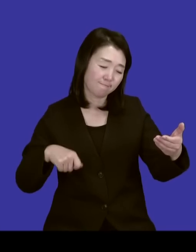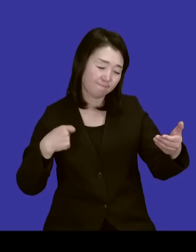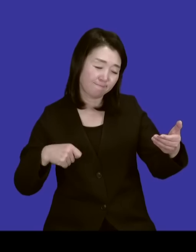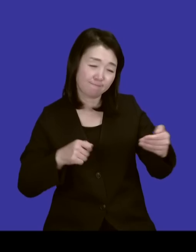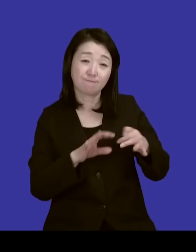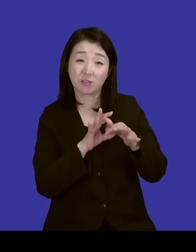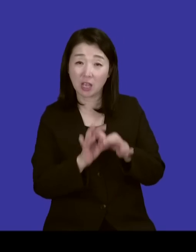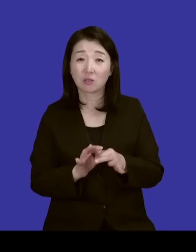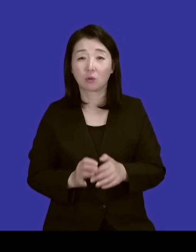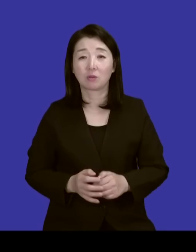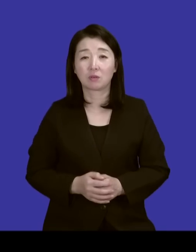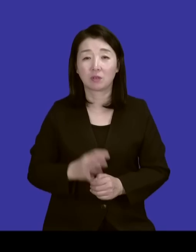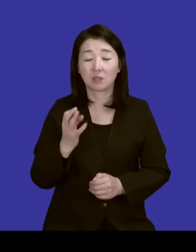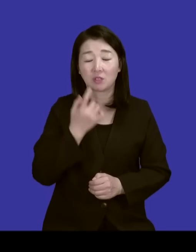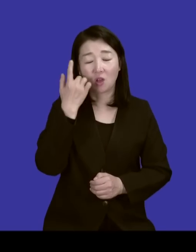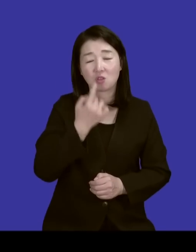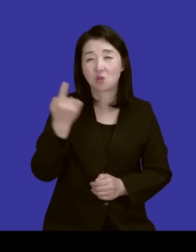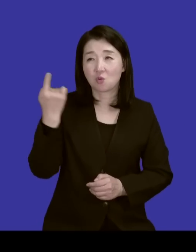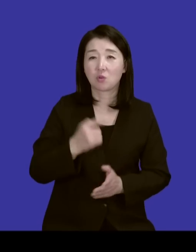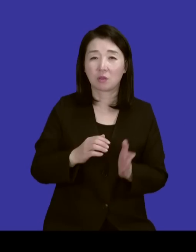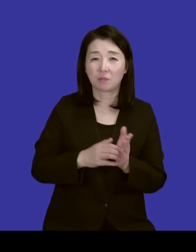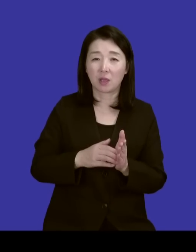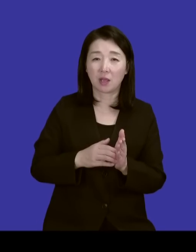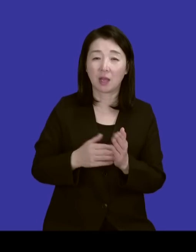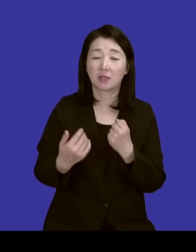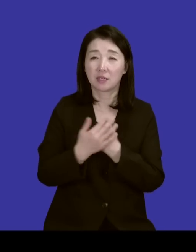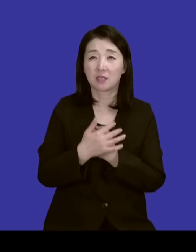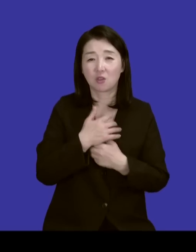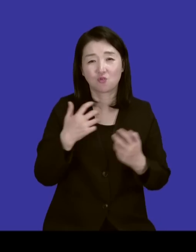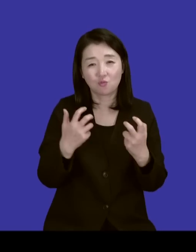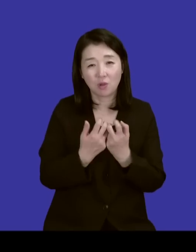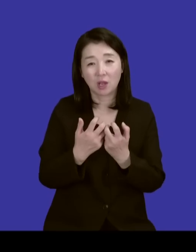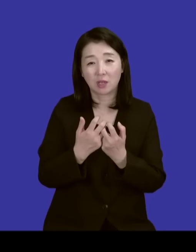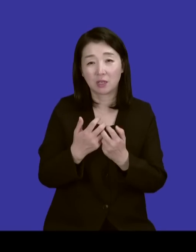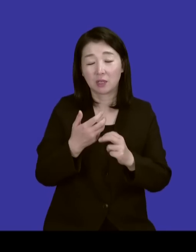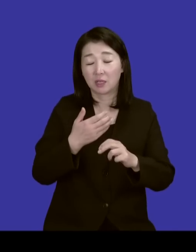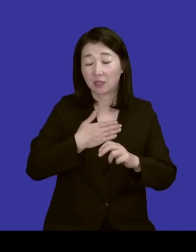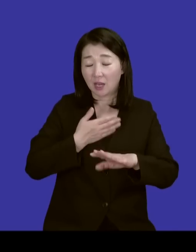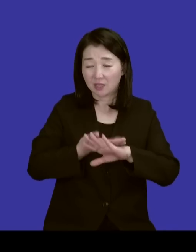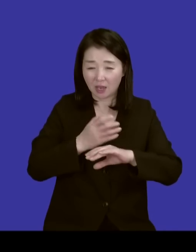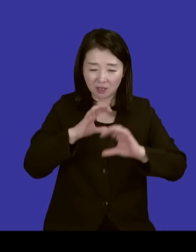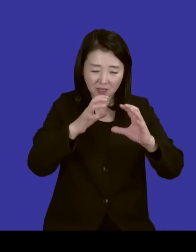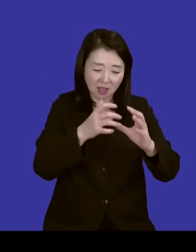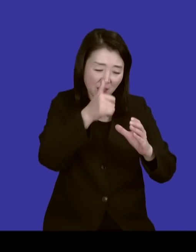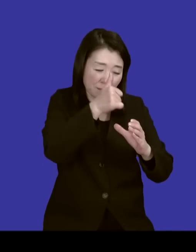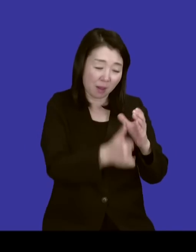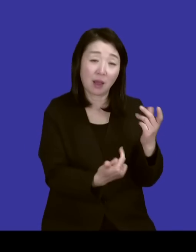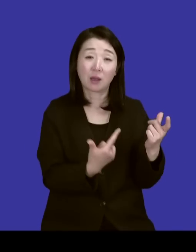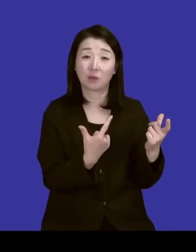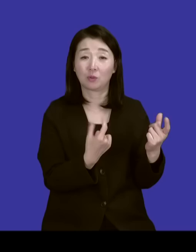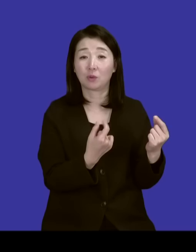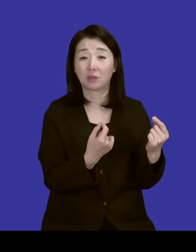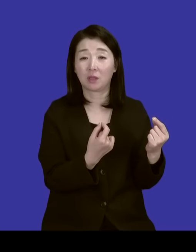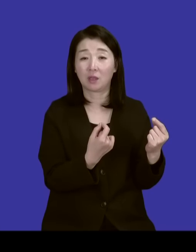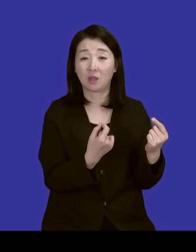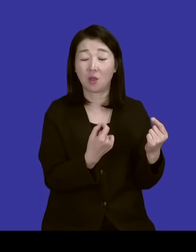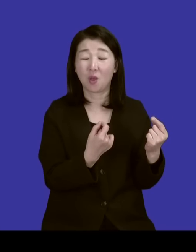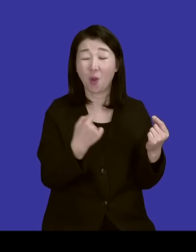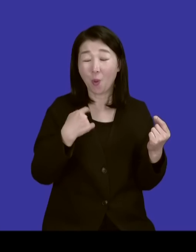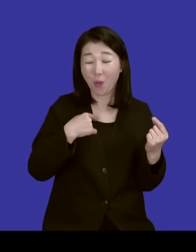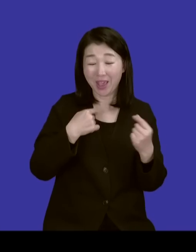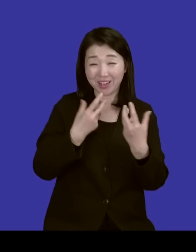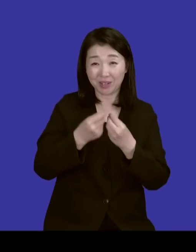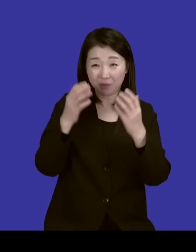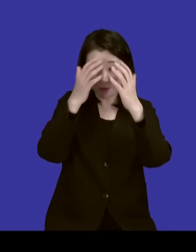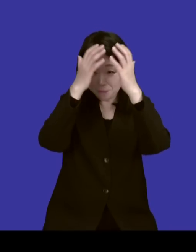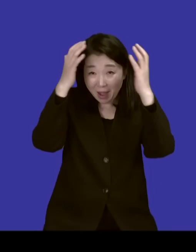그러면 그냥 은혜가 쭉만해지고 저는 그냥 다른 세계에 있는 거예요. 이런 어떤 뭐가 이렇게 막이 쳐져